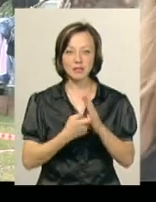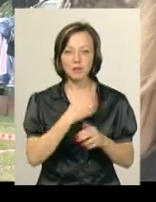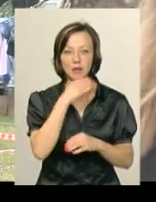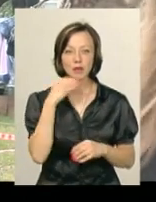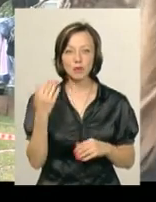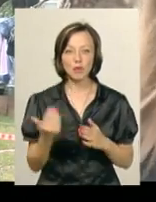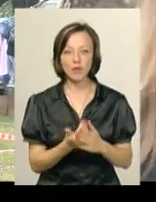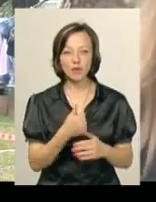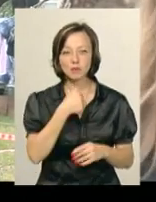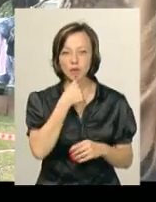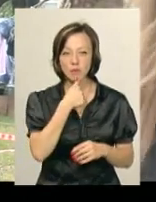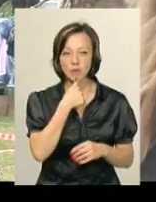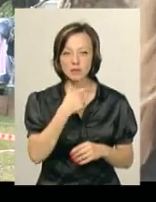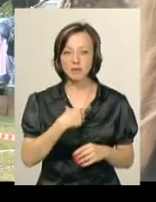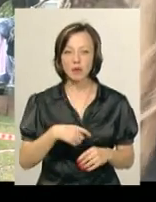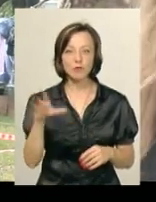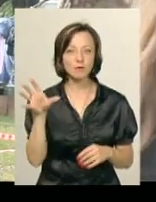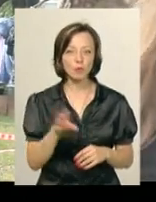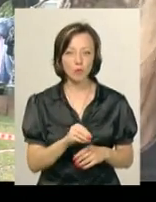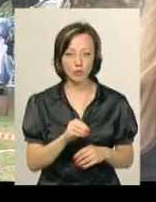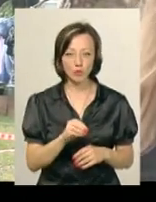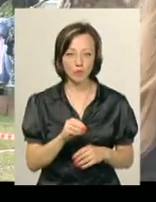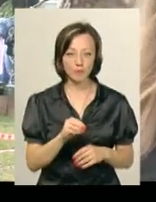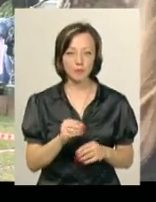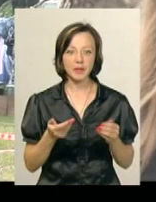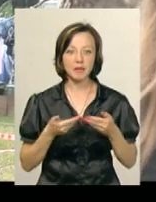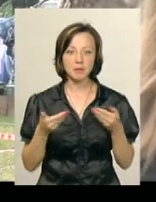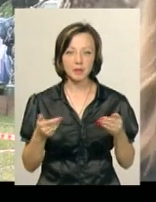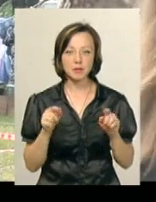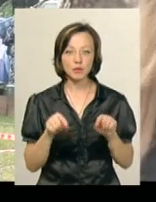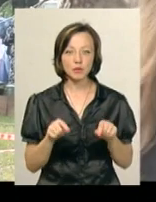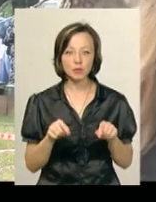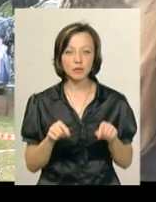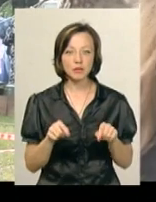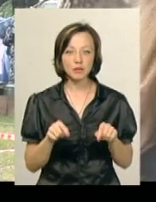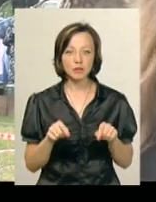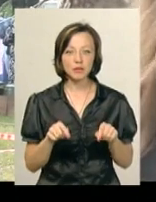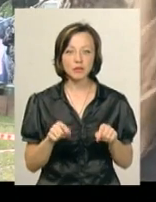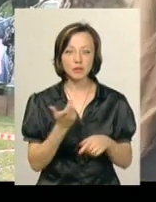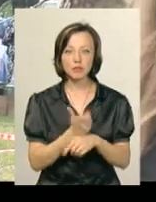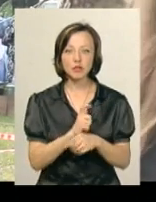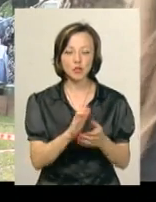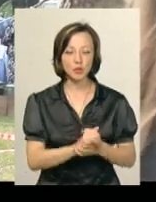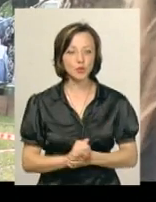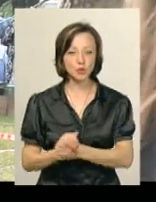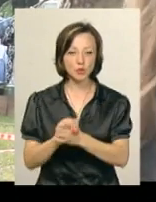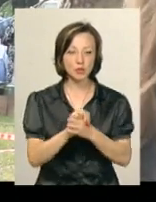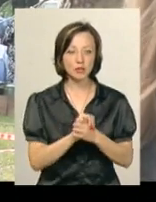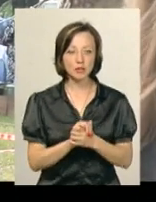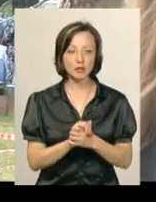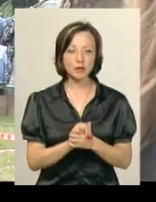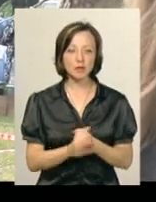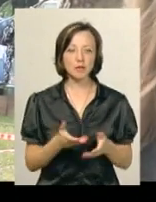нового, я спробувала себе у всьому. Ми тут, якби більше здружились. Ми,